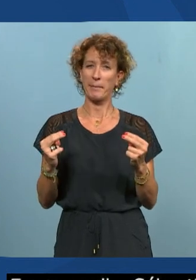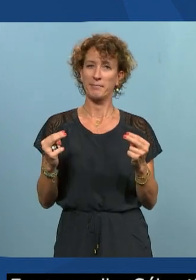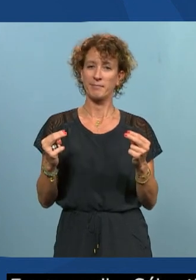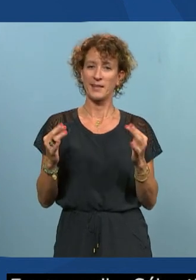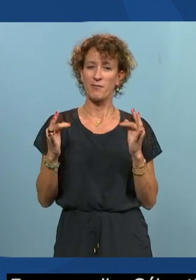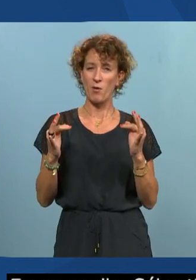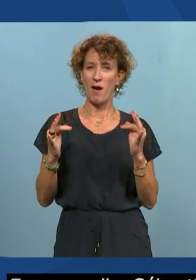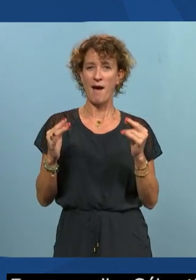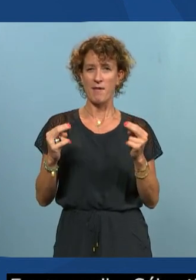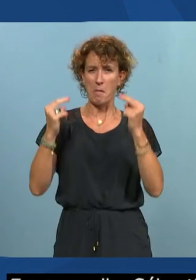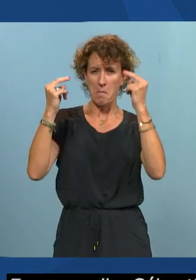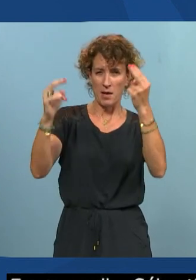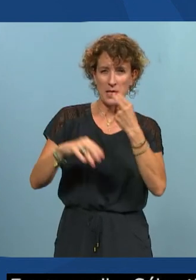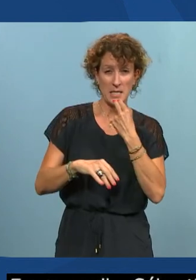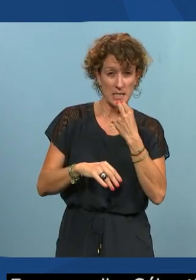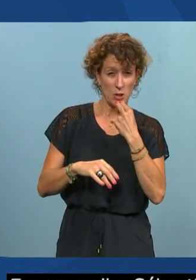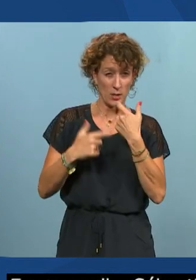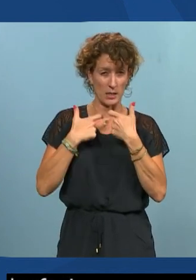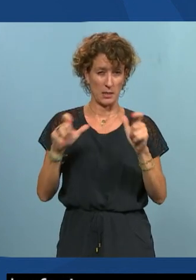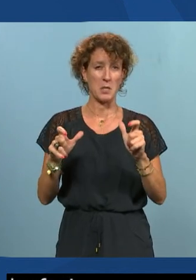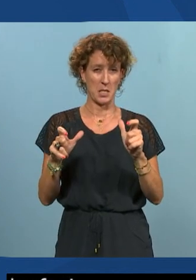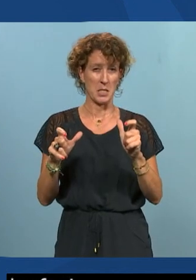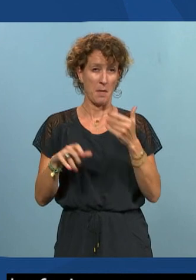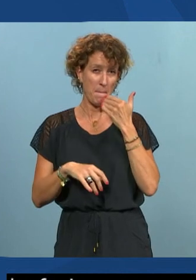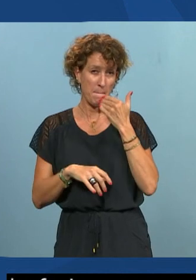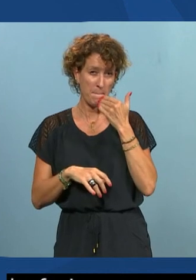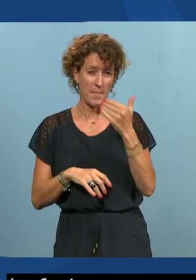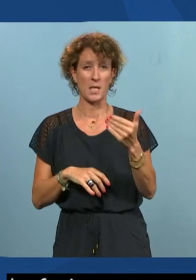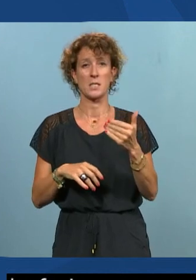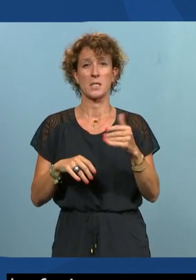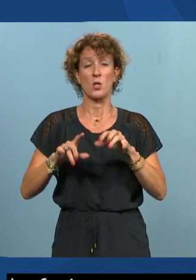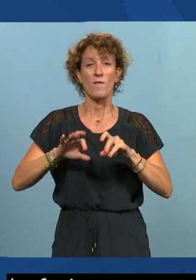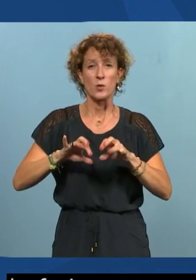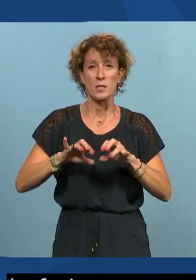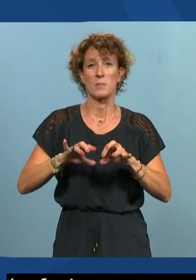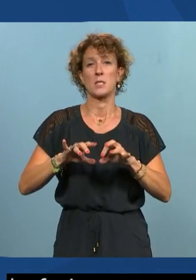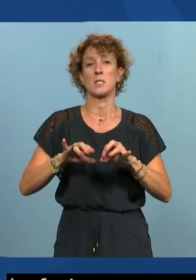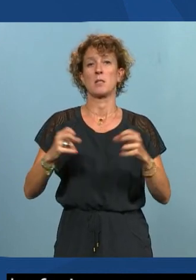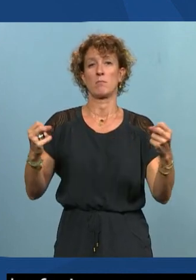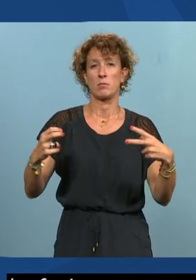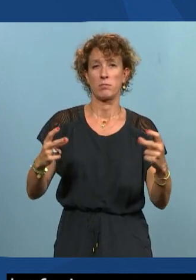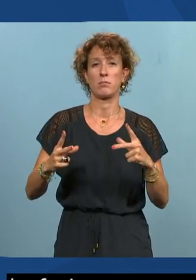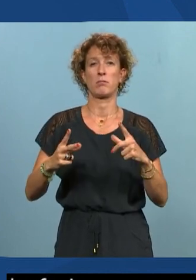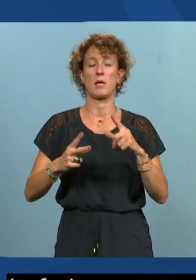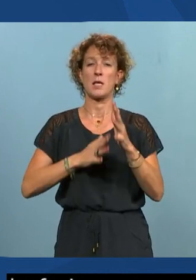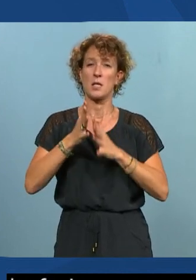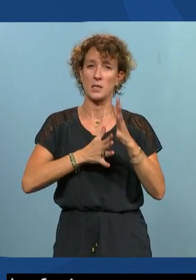les exigences en termes d'accessibilité merci aux vélotypistes et LSF